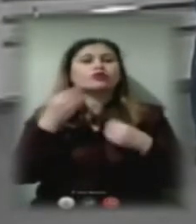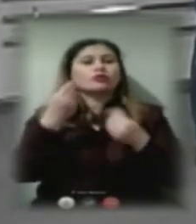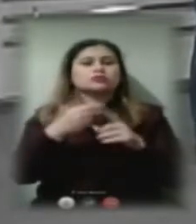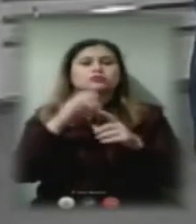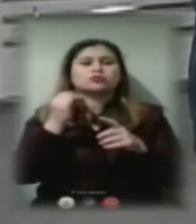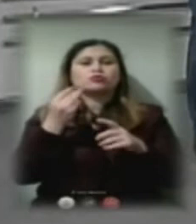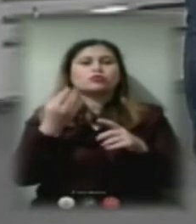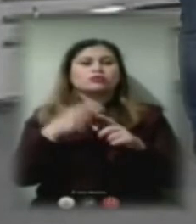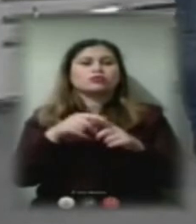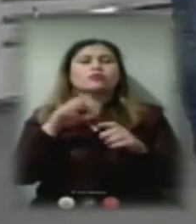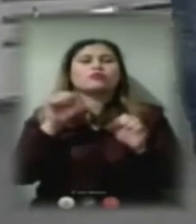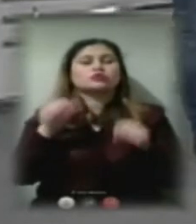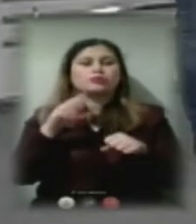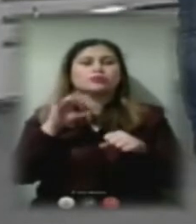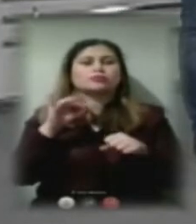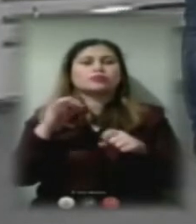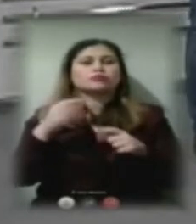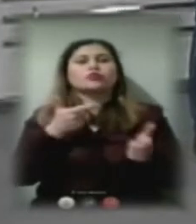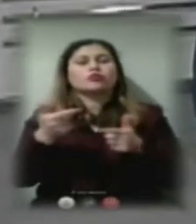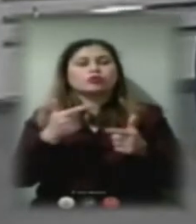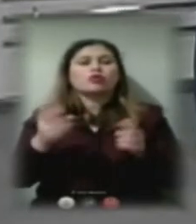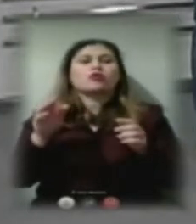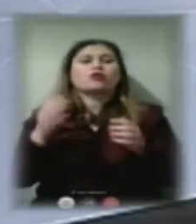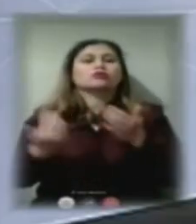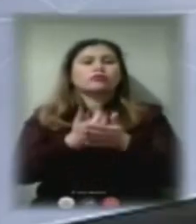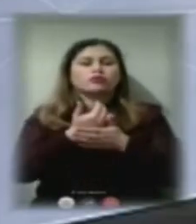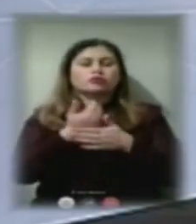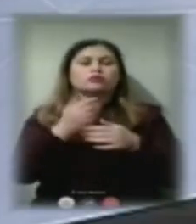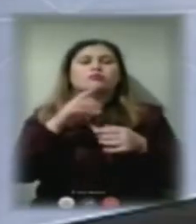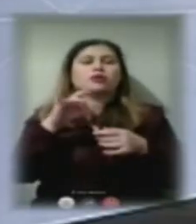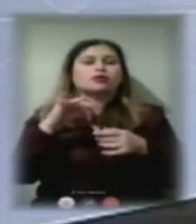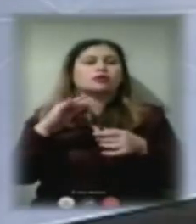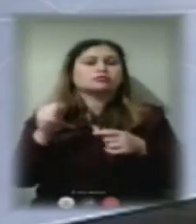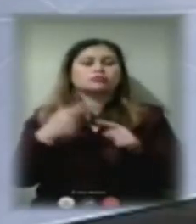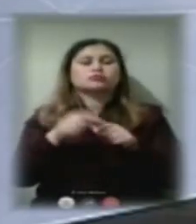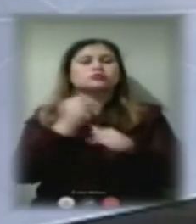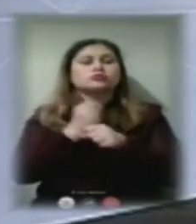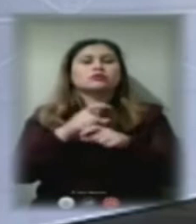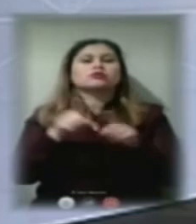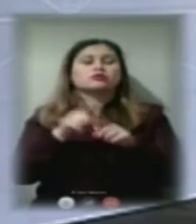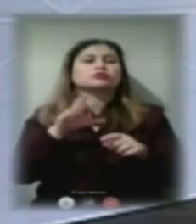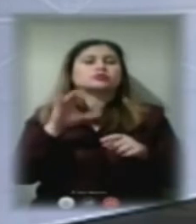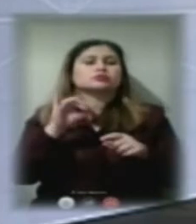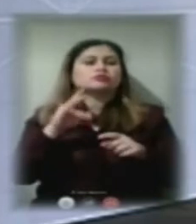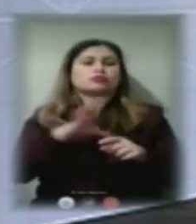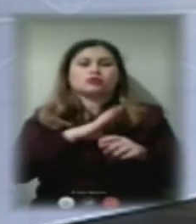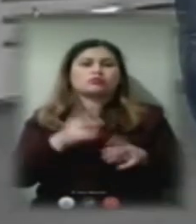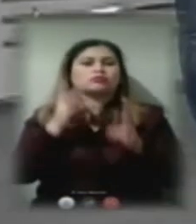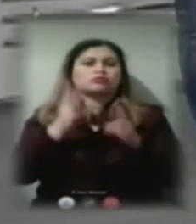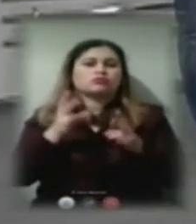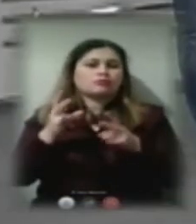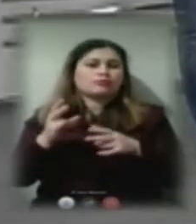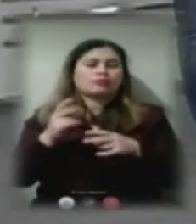підприємству підготуватися, оновити мережі, зробити так, аби вже під час сезону не виникало аварійних ситуацій? Слухайте, я вже